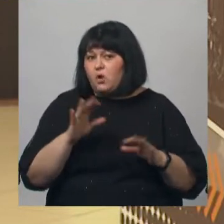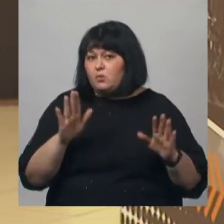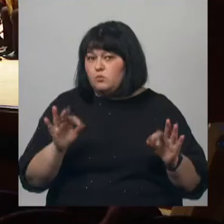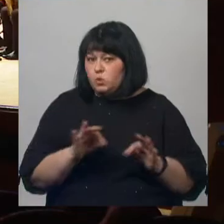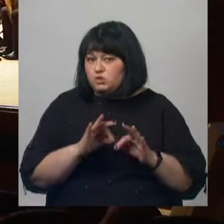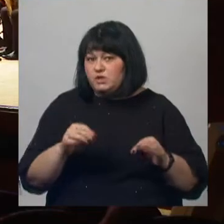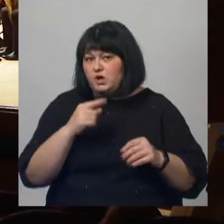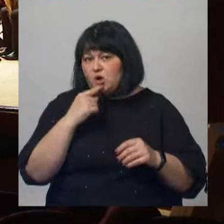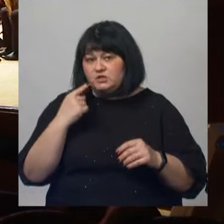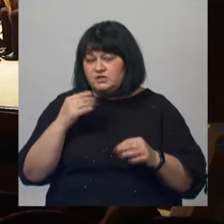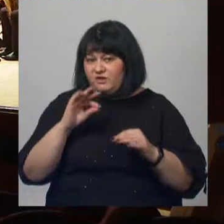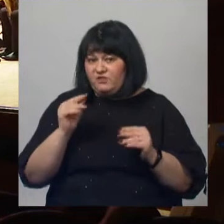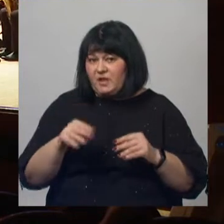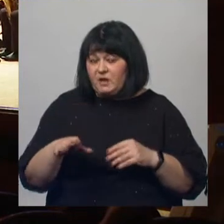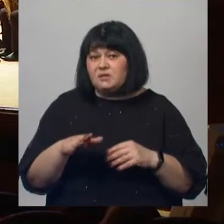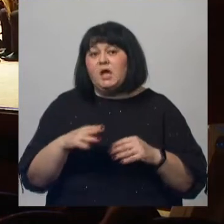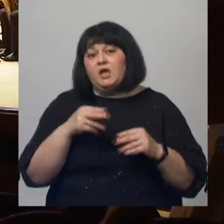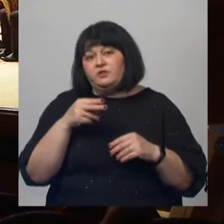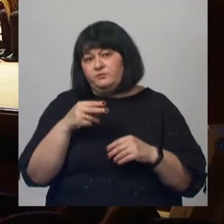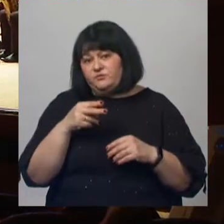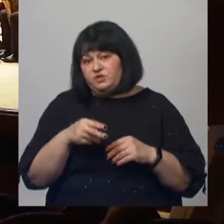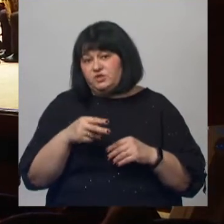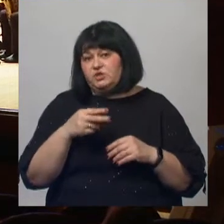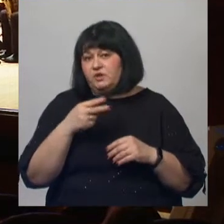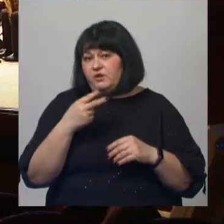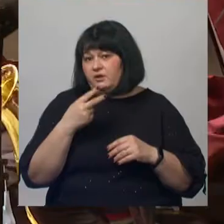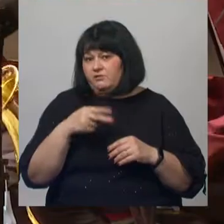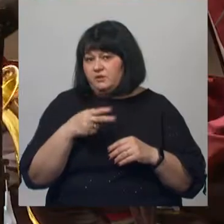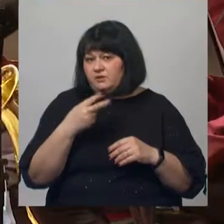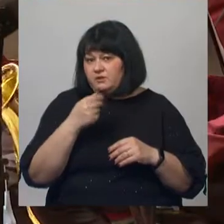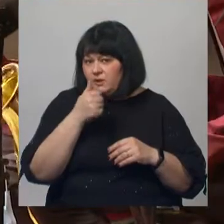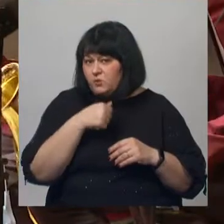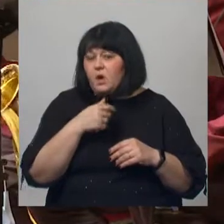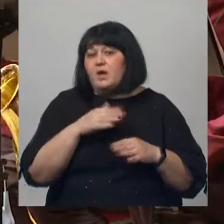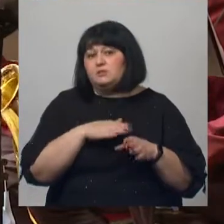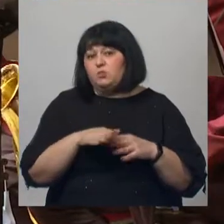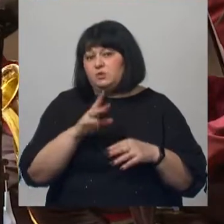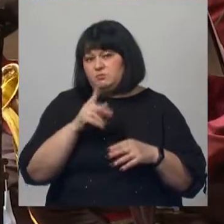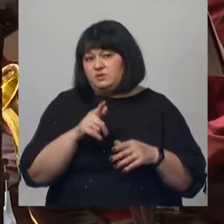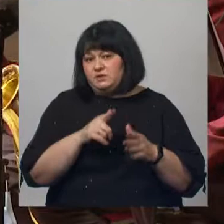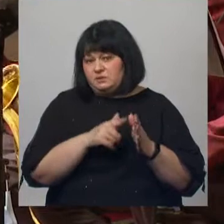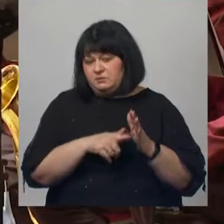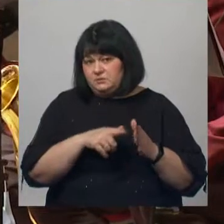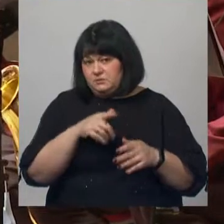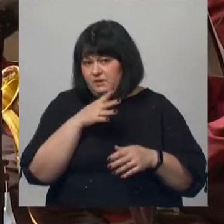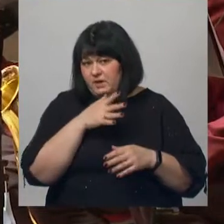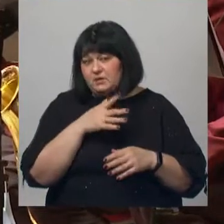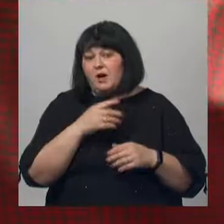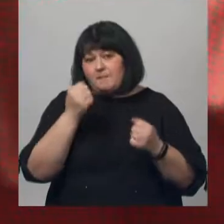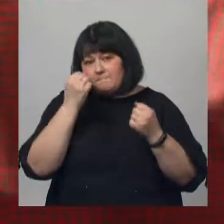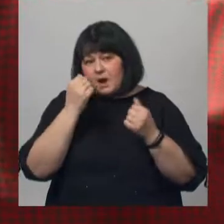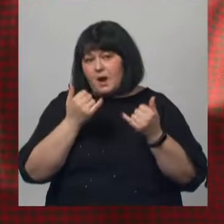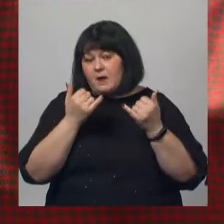Федерации. В 2022-м году Валерию Халилову исполнилось бы 70 лет. В память о легендарном человеке Белгородская государственная